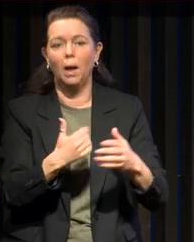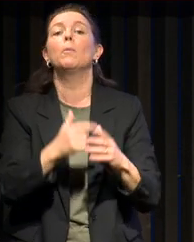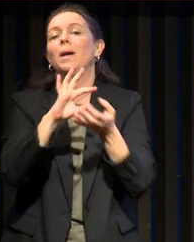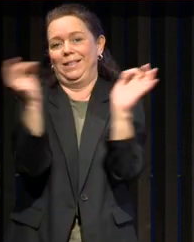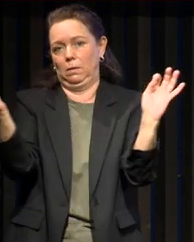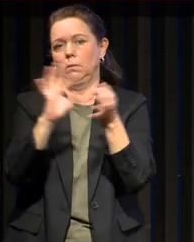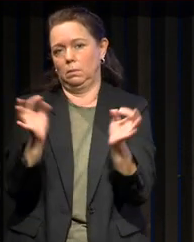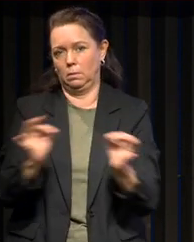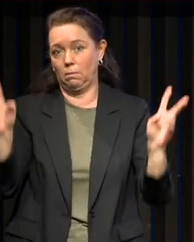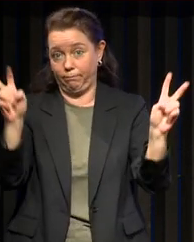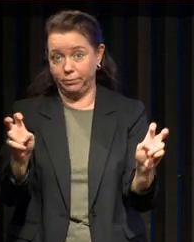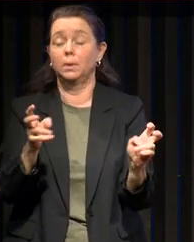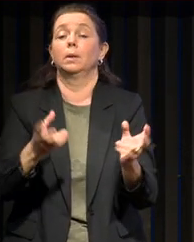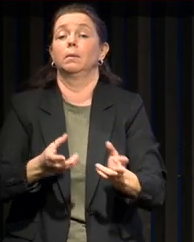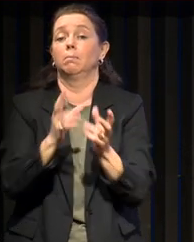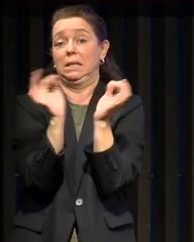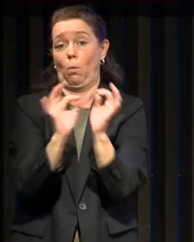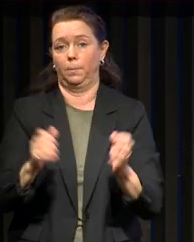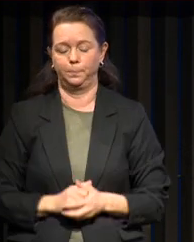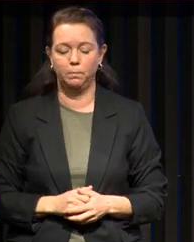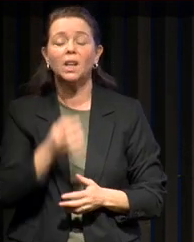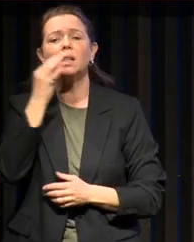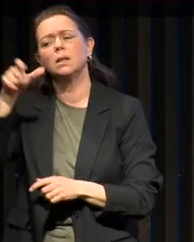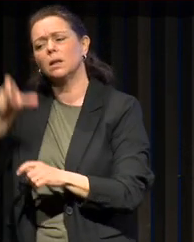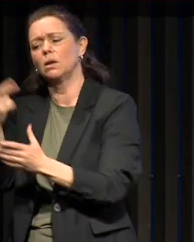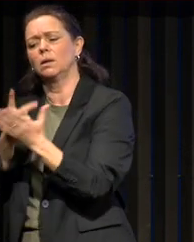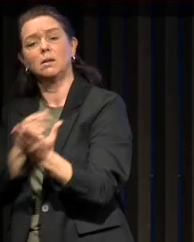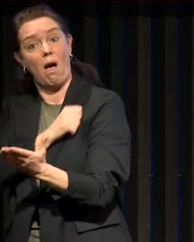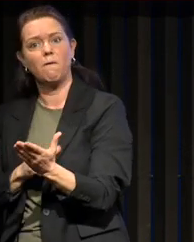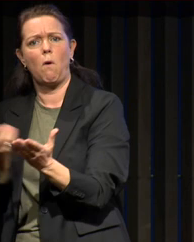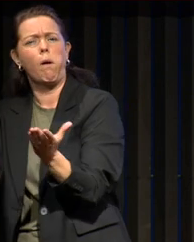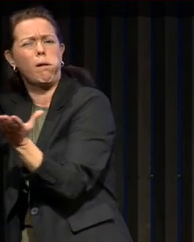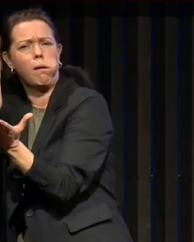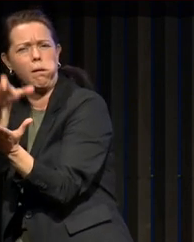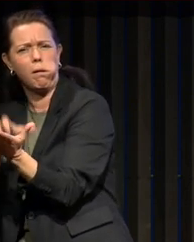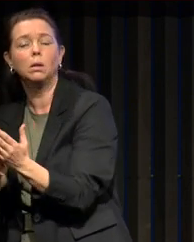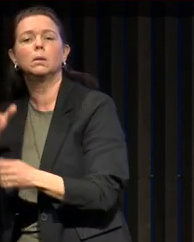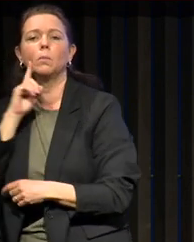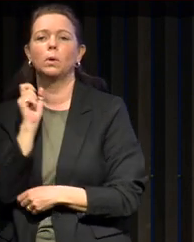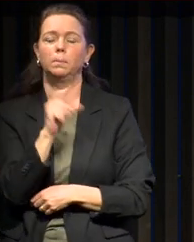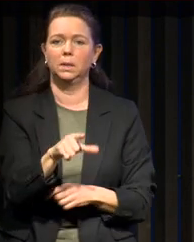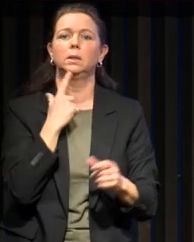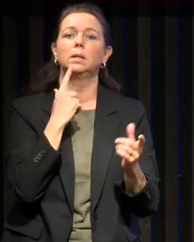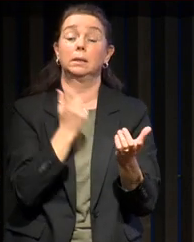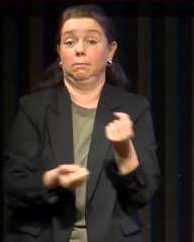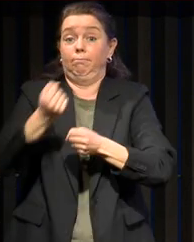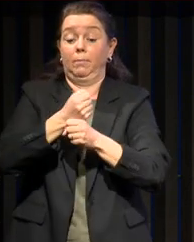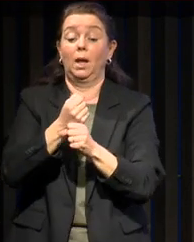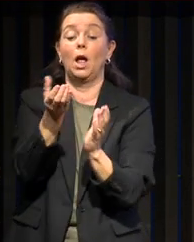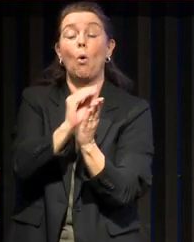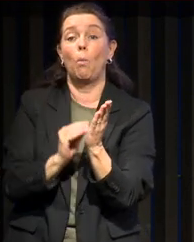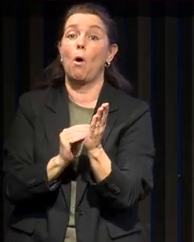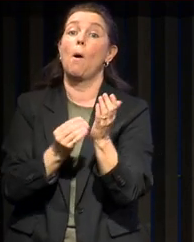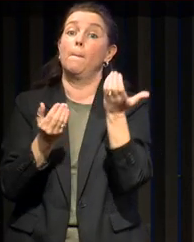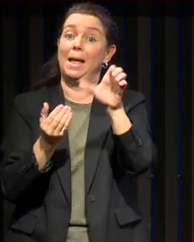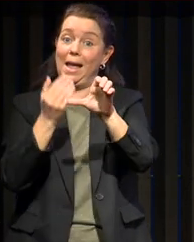continue. Alors, je vous ai parlé des caricaturistes parce que dans ce livre, c'est la naissance du roman illustré, en fait, avec Dickens. Et donc, c'est important à la fois